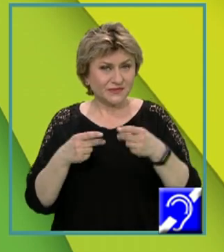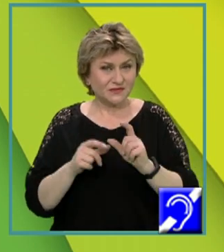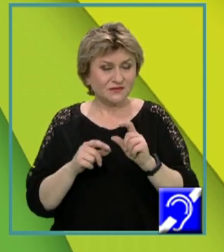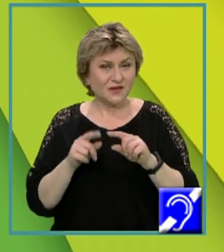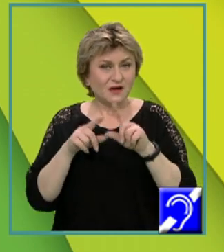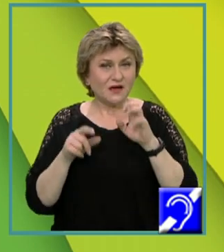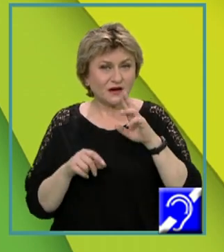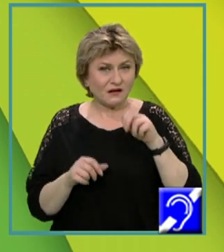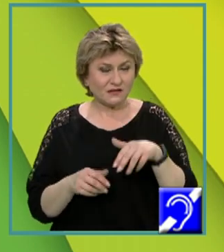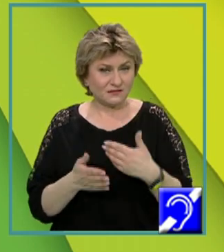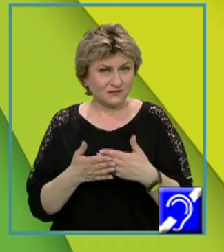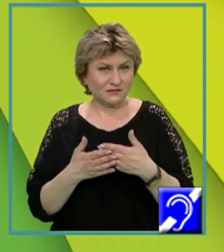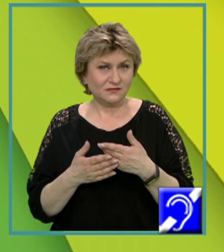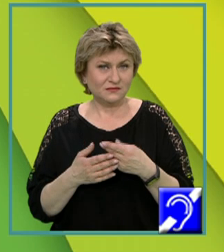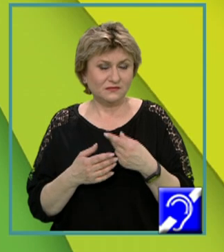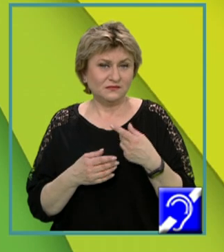valorii 100.